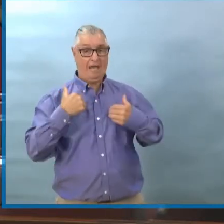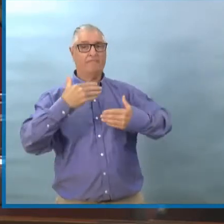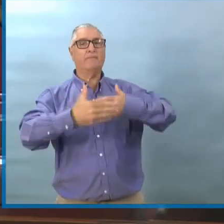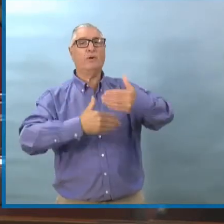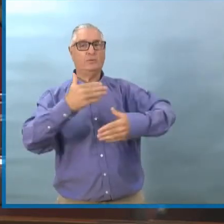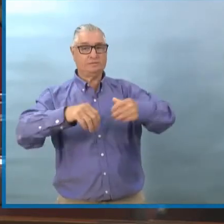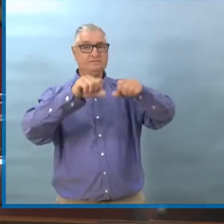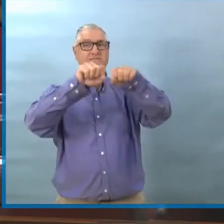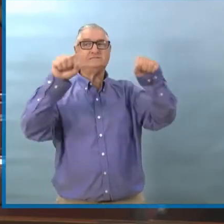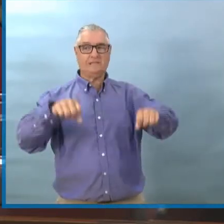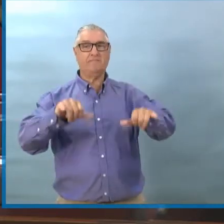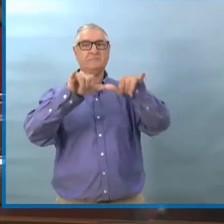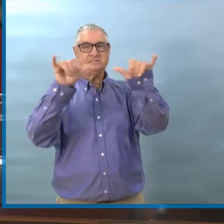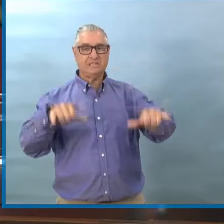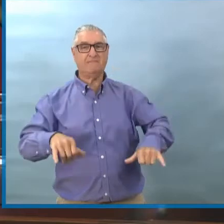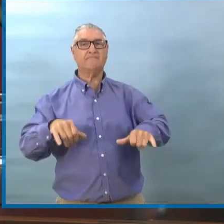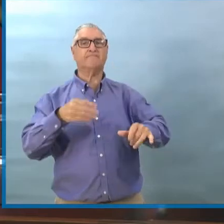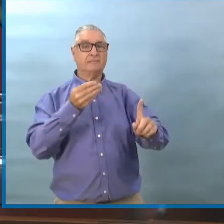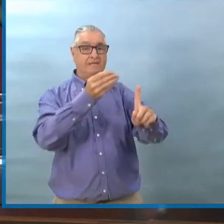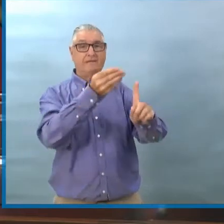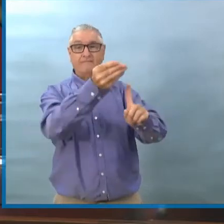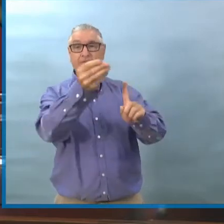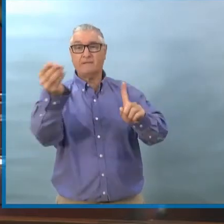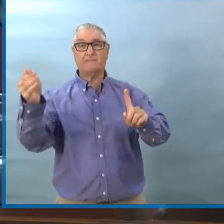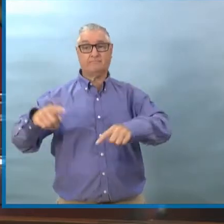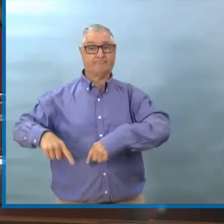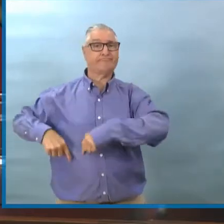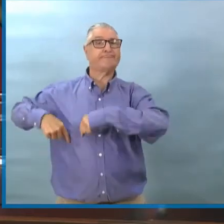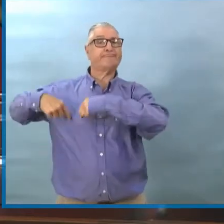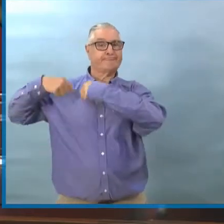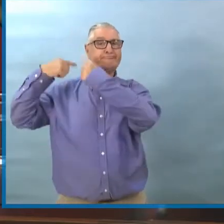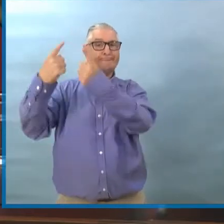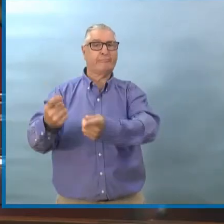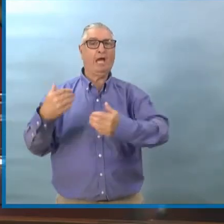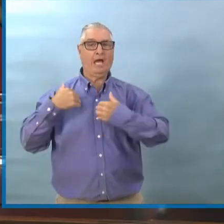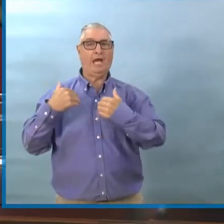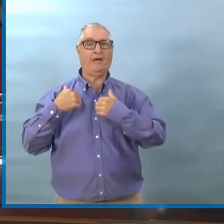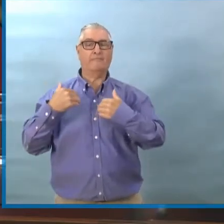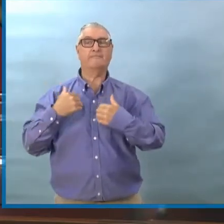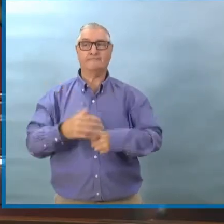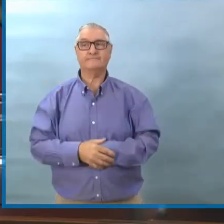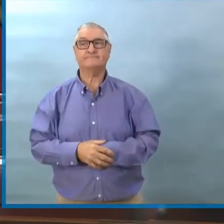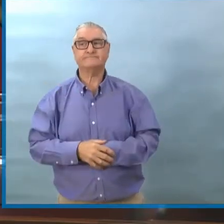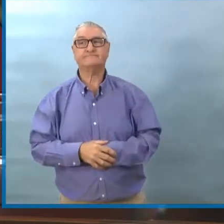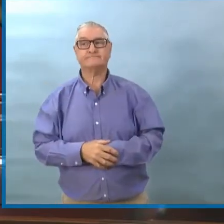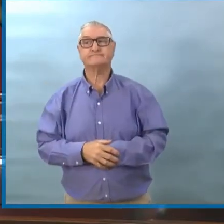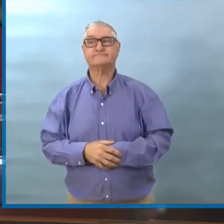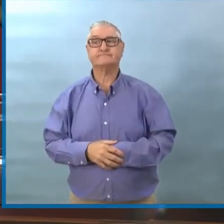peut faire du suivi pour voir avec qui ces personnes ont été en contact, même dans d'autres provinces.